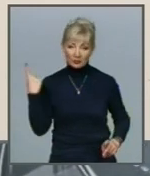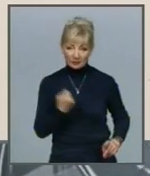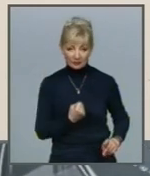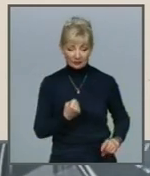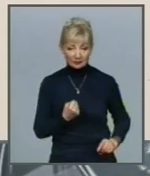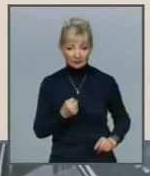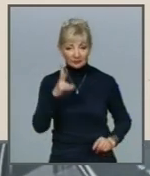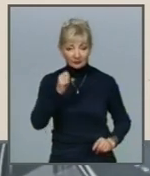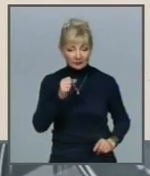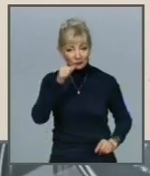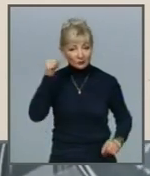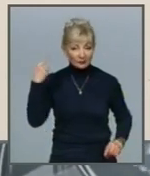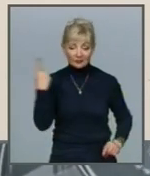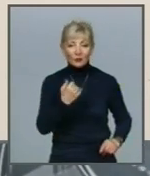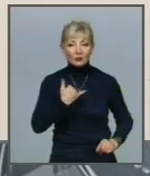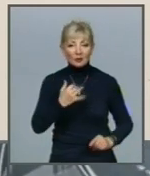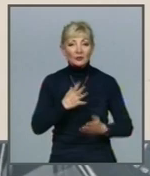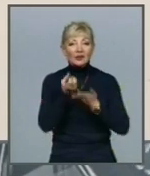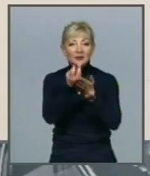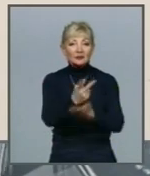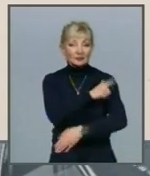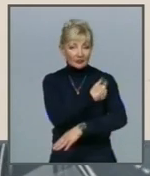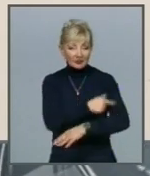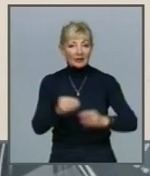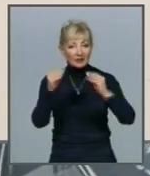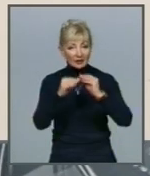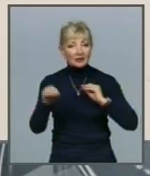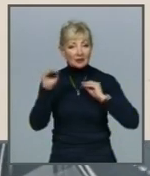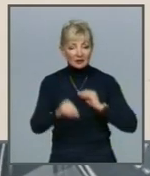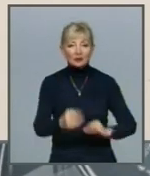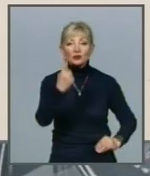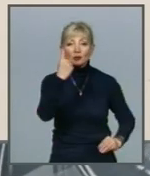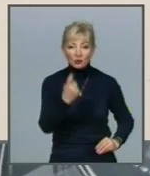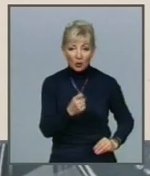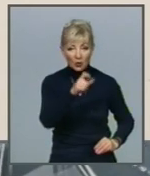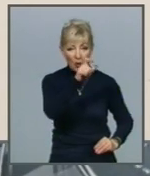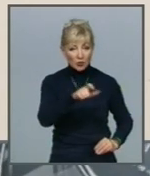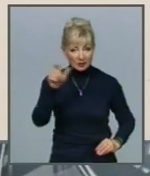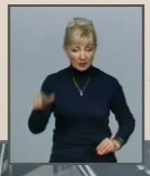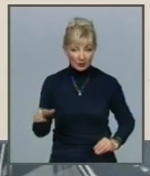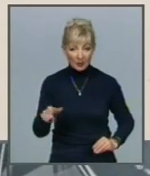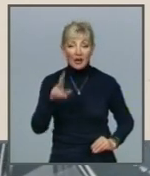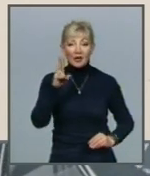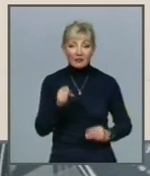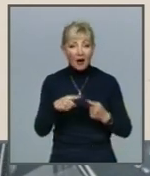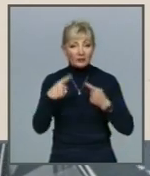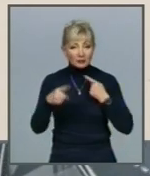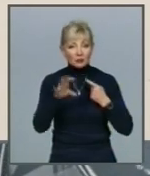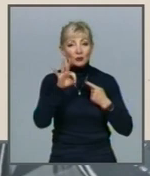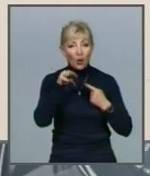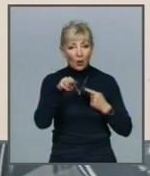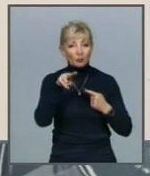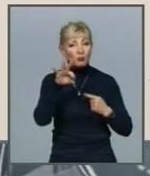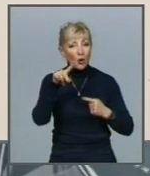минулому тижні в нас було госпіталізовано 10 тисяч 100 осіб На відміну від позаминулого